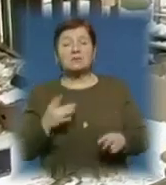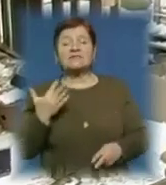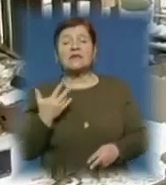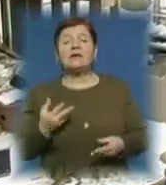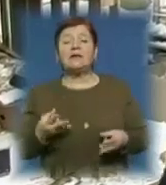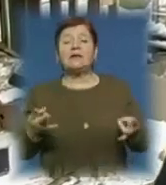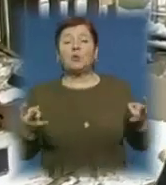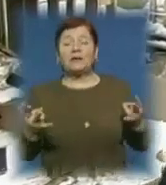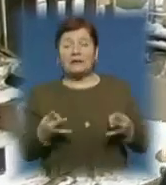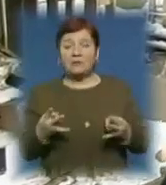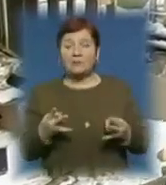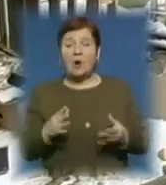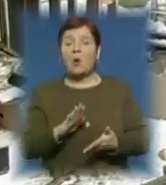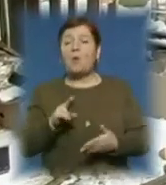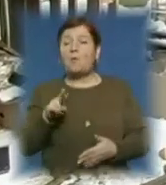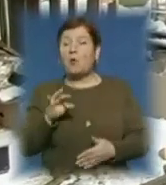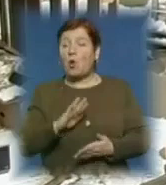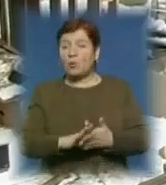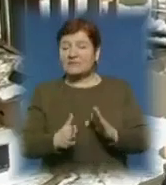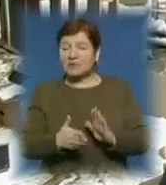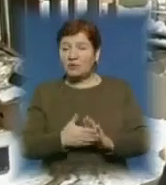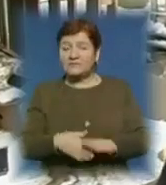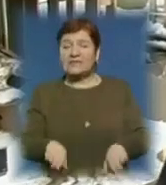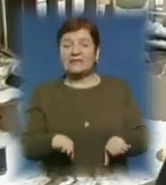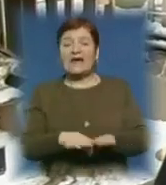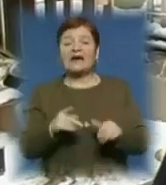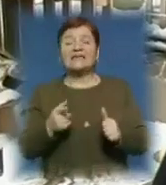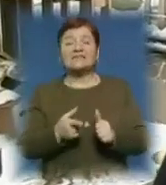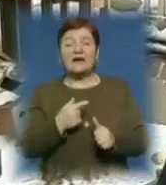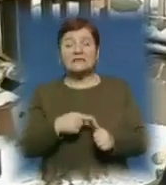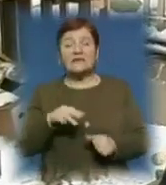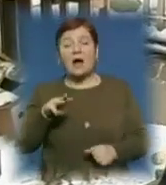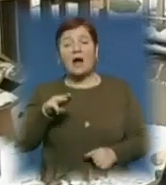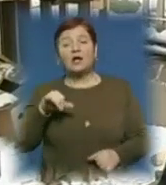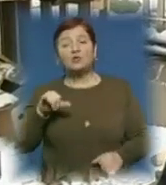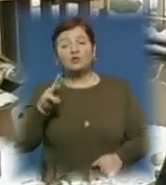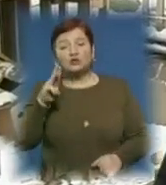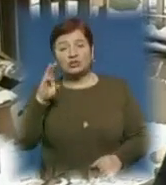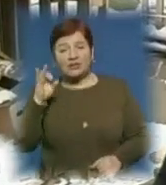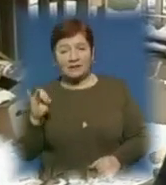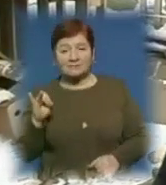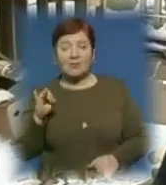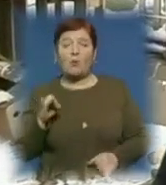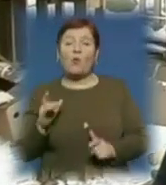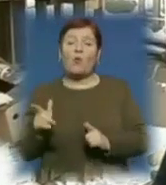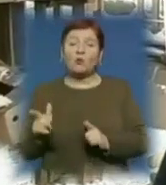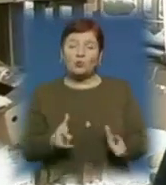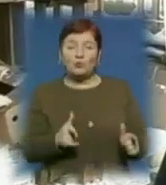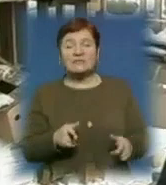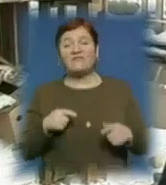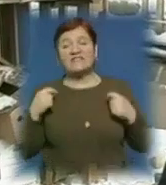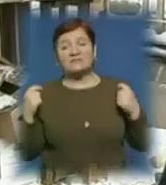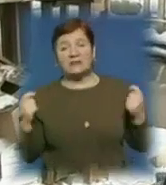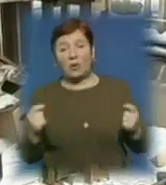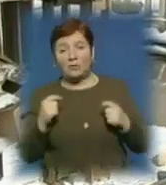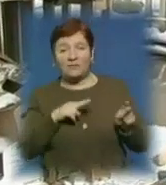моніторуємо обстановку, чи так звані ці тушки гуртуються, не гуртуються, відслідковуємо